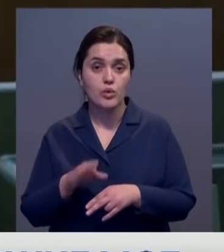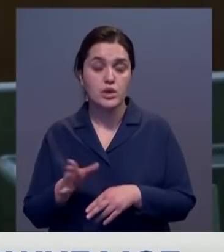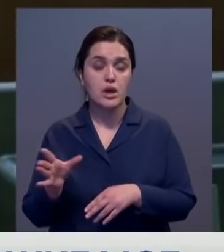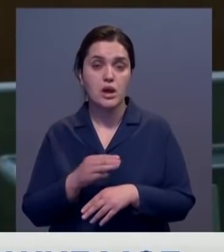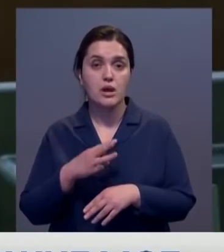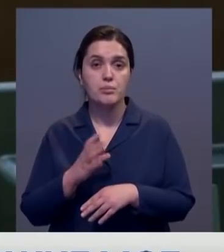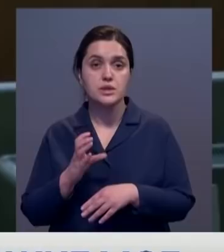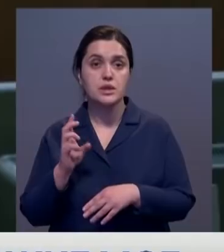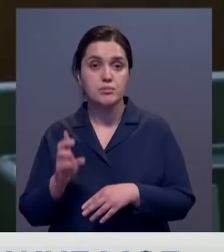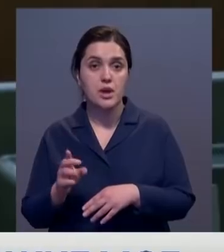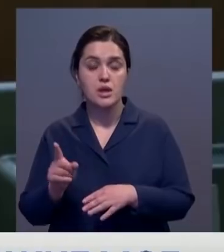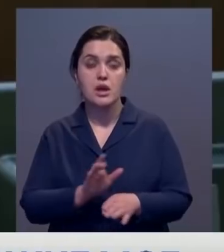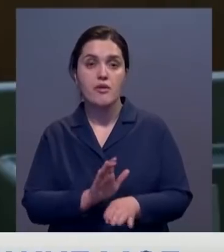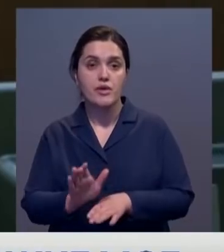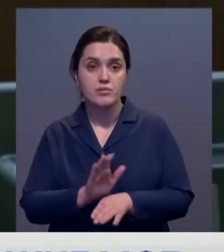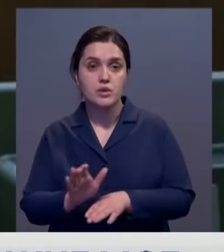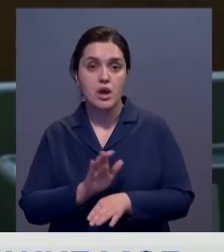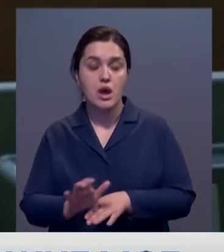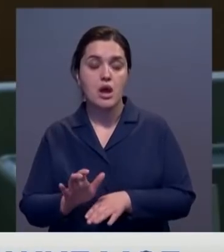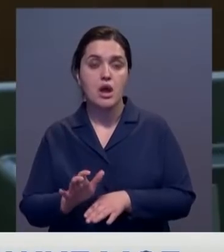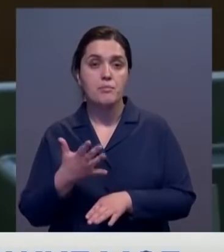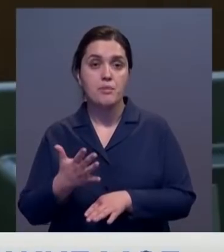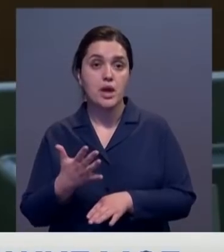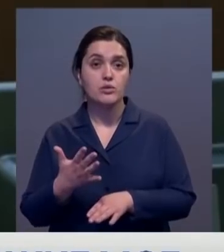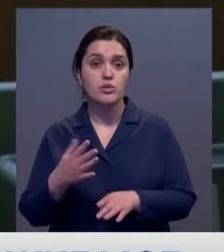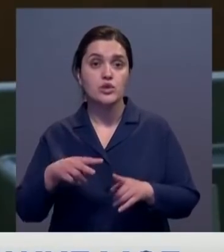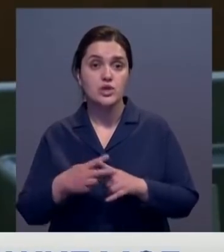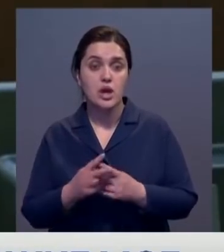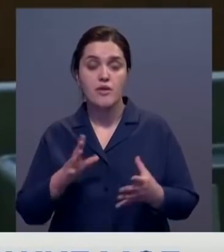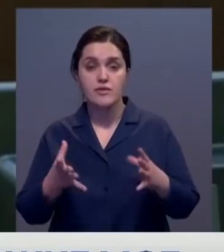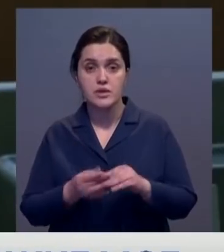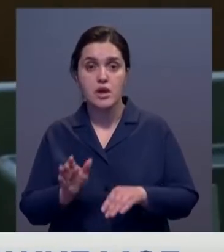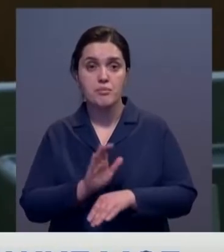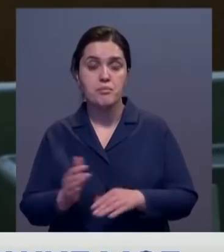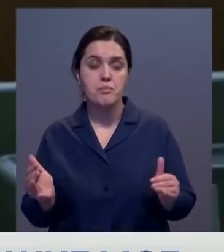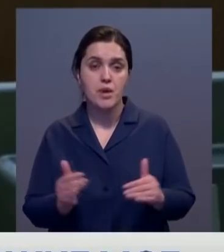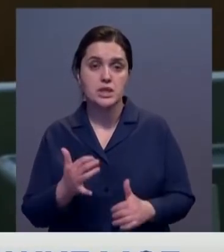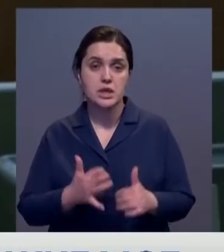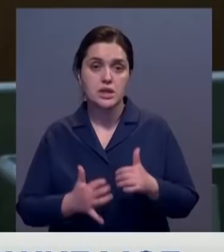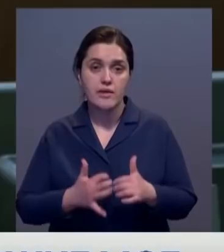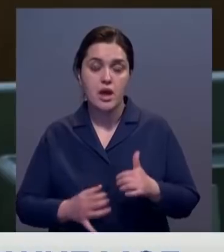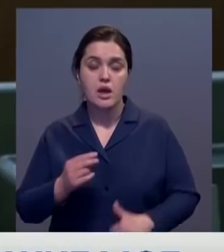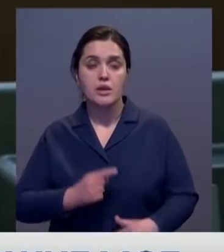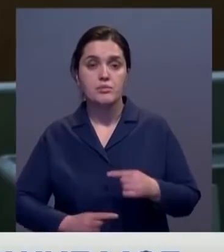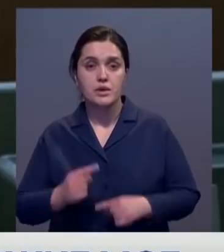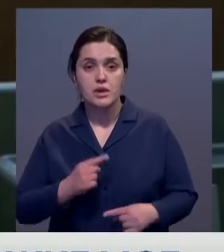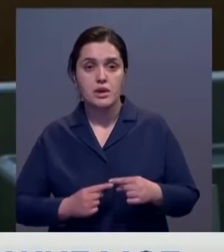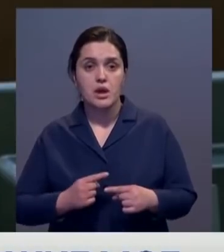МСБ, они выпускают пятую часть всего объема продукции малого и среднего предпринимательства.